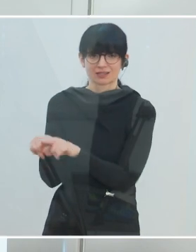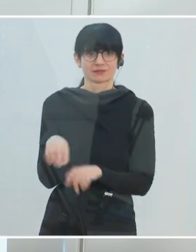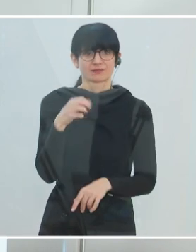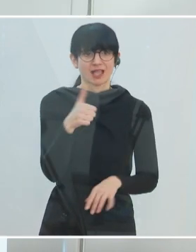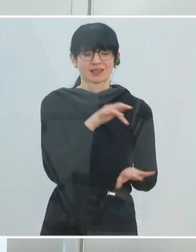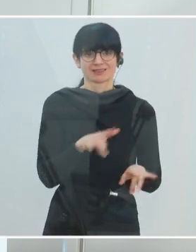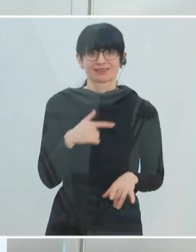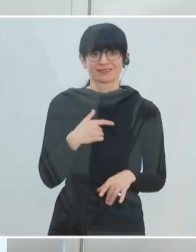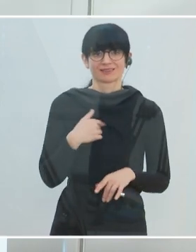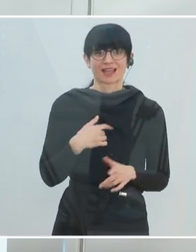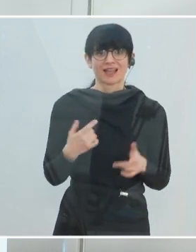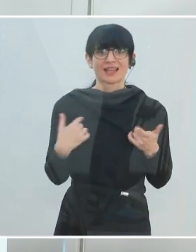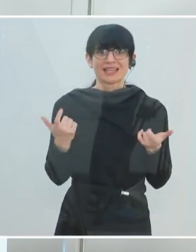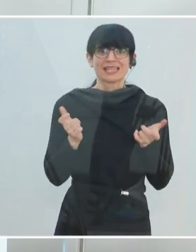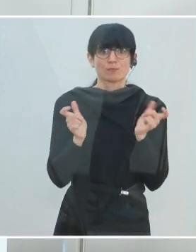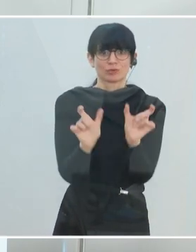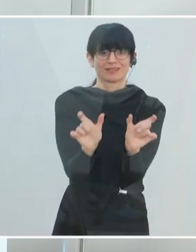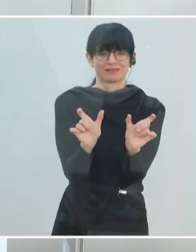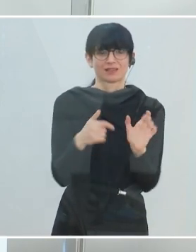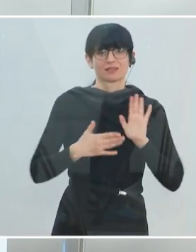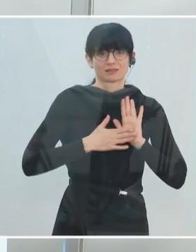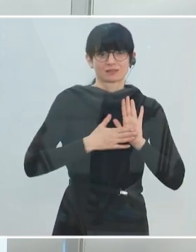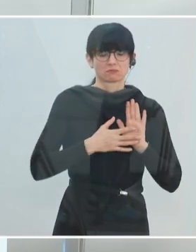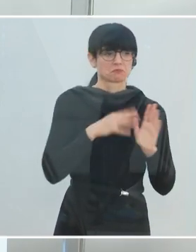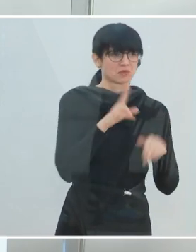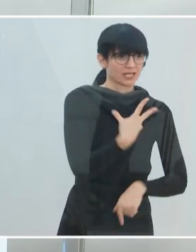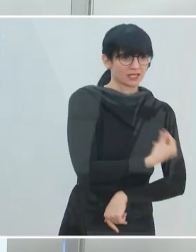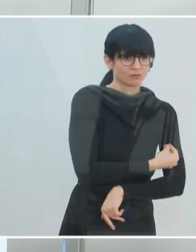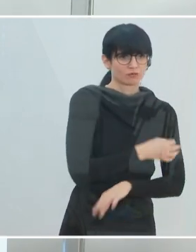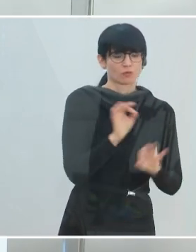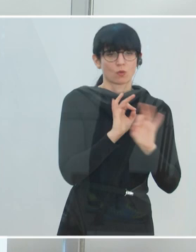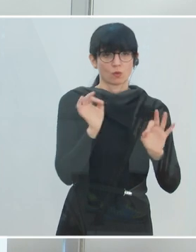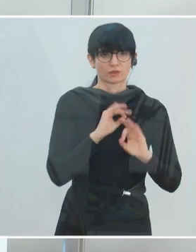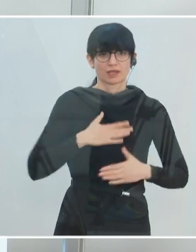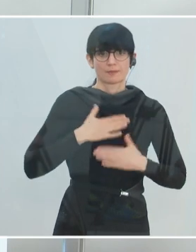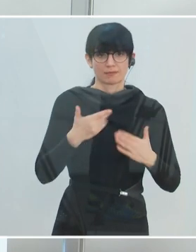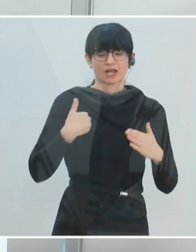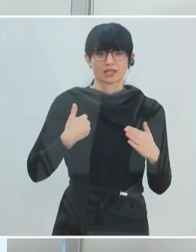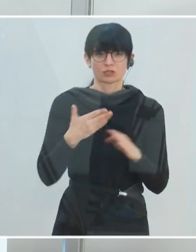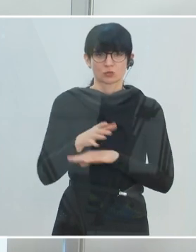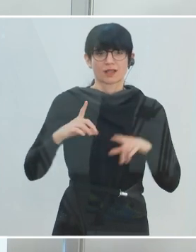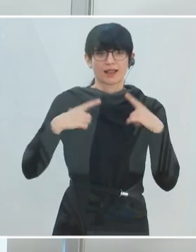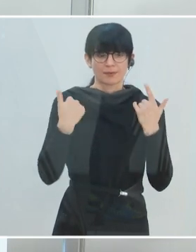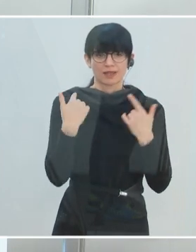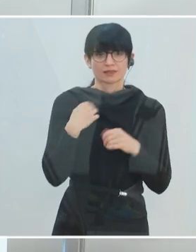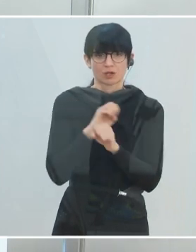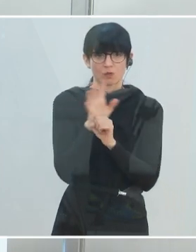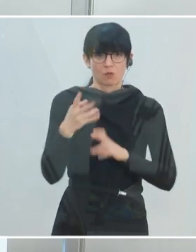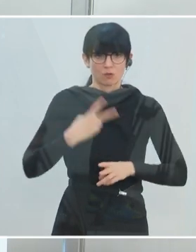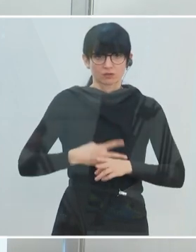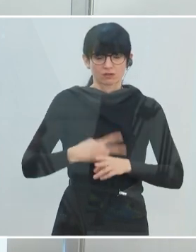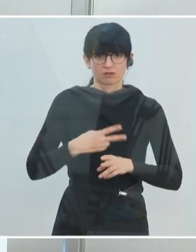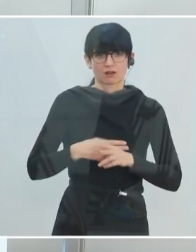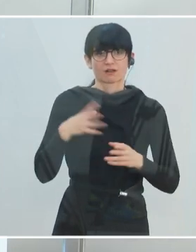Immunitätsnachweis. Gleichgültig, ob das jetzt die Impfung oder eine bereits durchgestandene Erkrankung